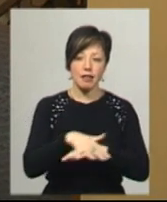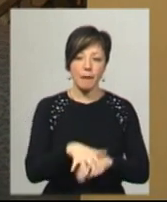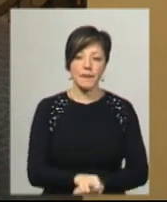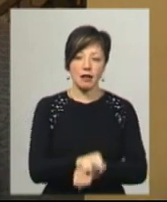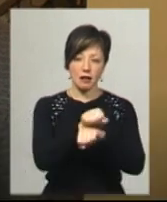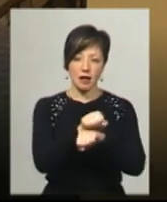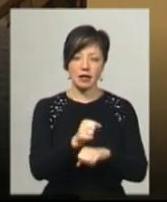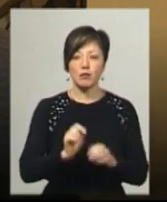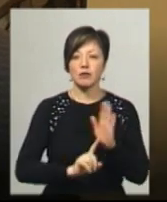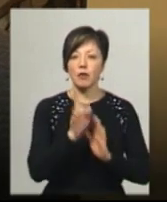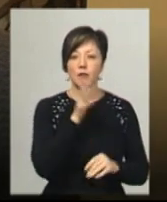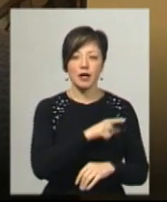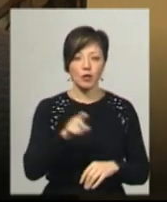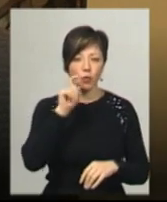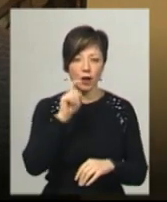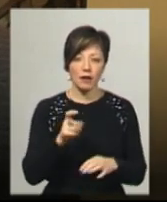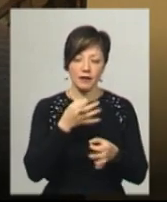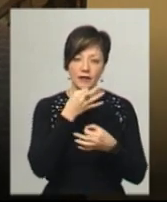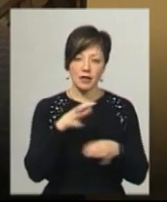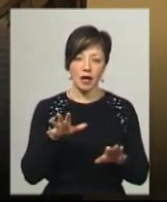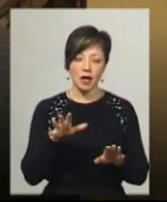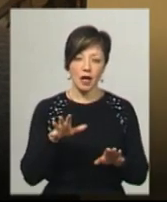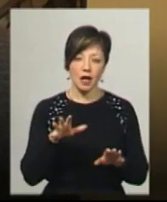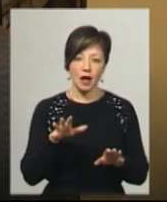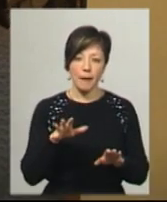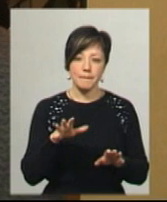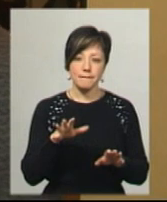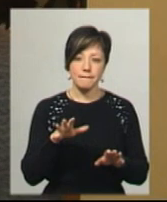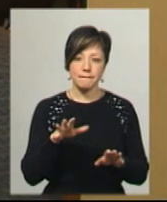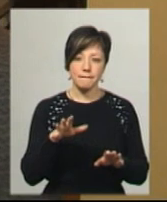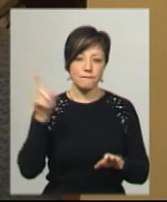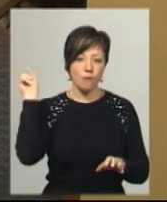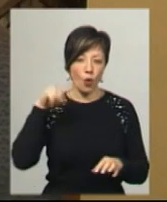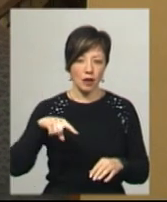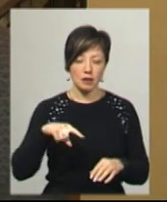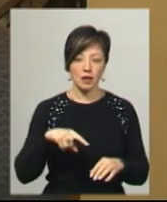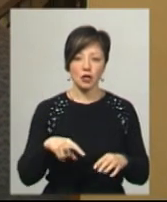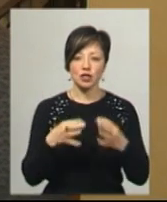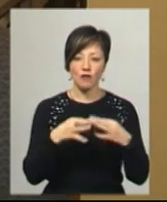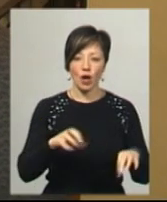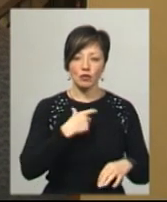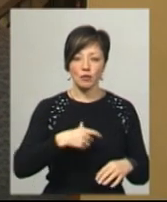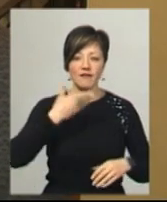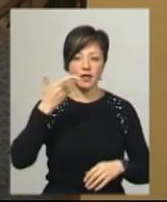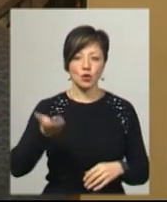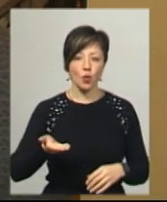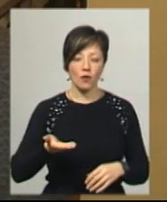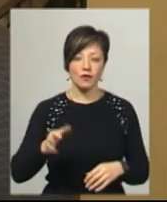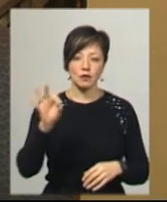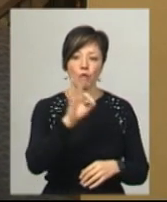настав період в Україні, коли всякі покидки дозволяють собі висловлюватися відносно